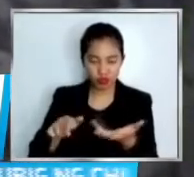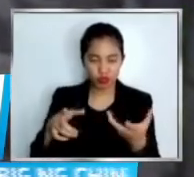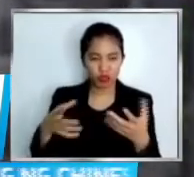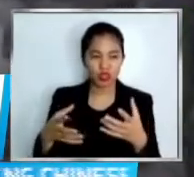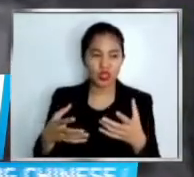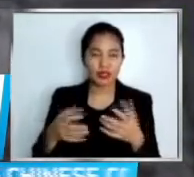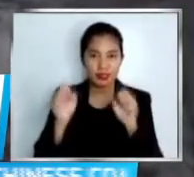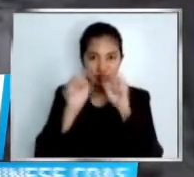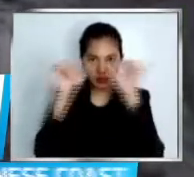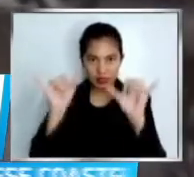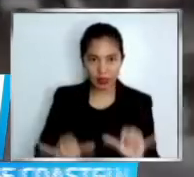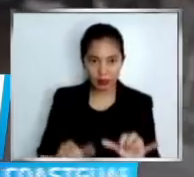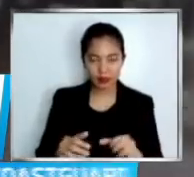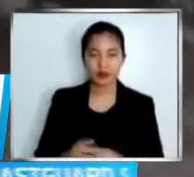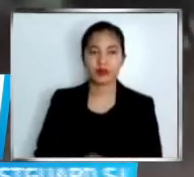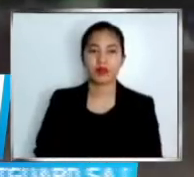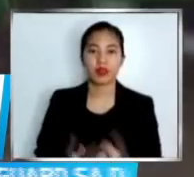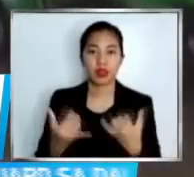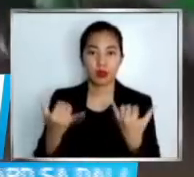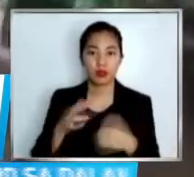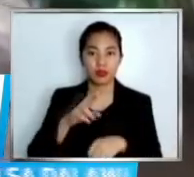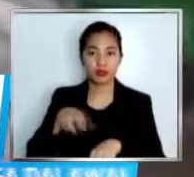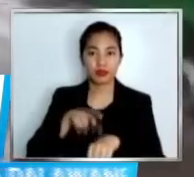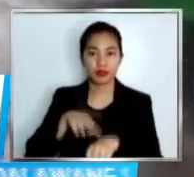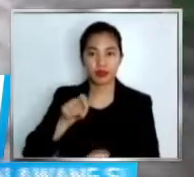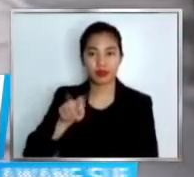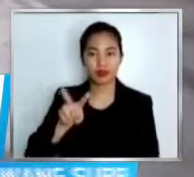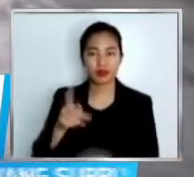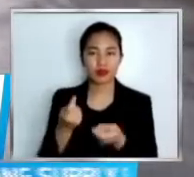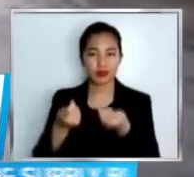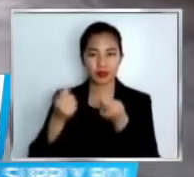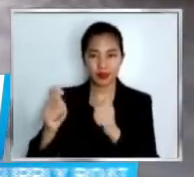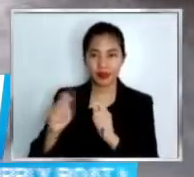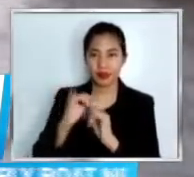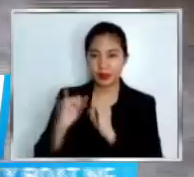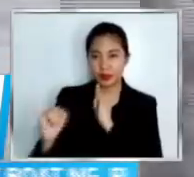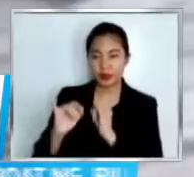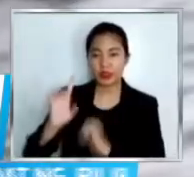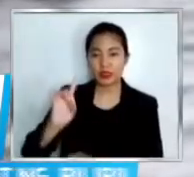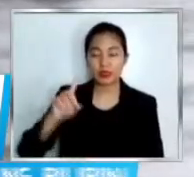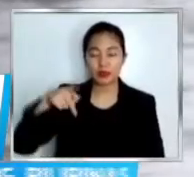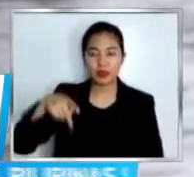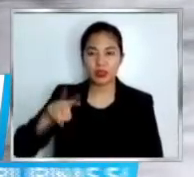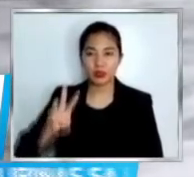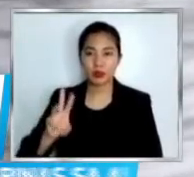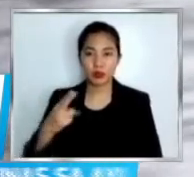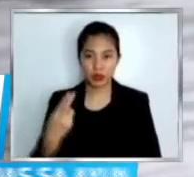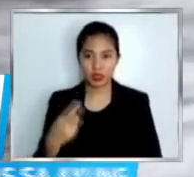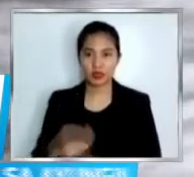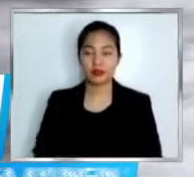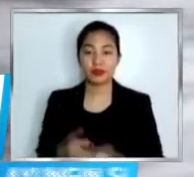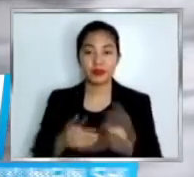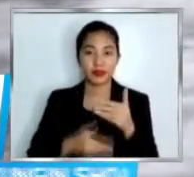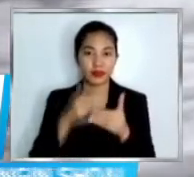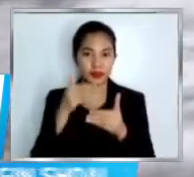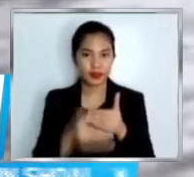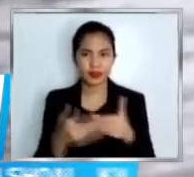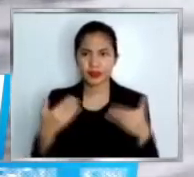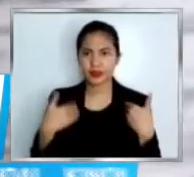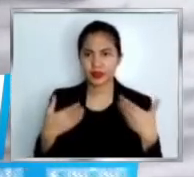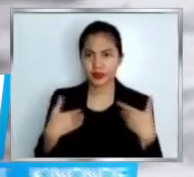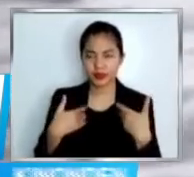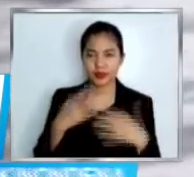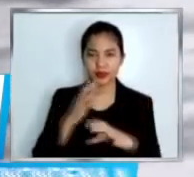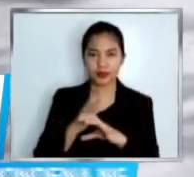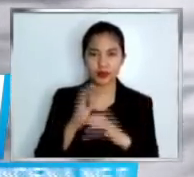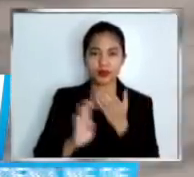ng GMA Regional TV na makuha ang panig ng DPWH ukol dito. Samantala may mga sasakyan namang bumalik na lang